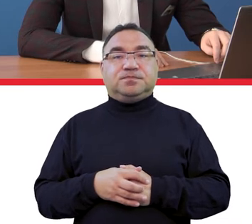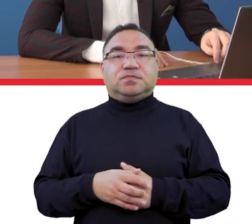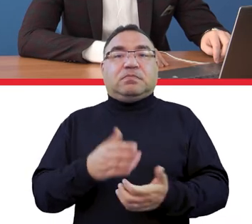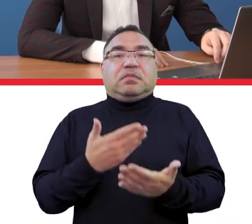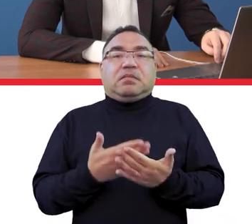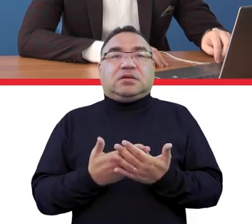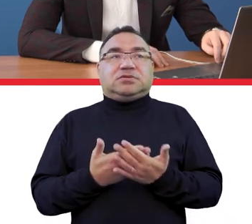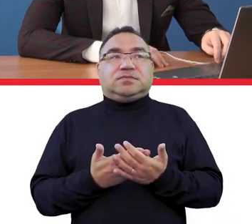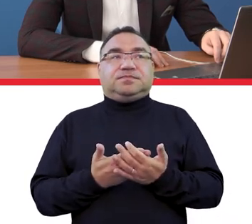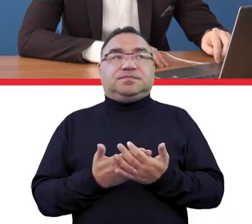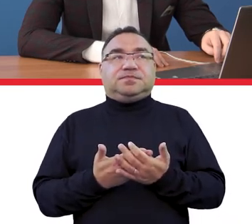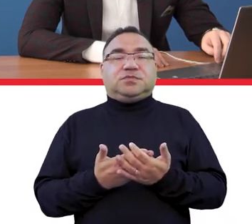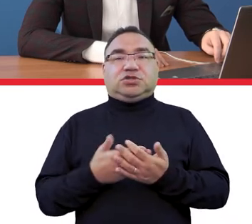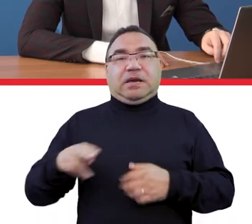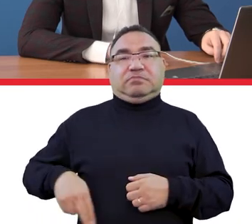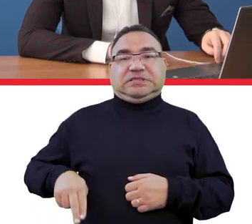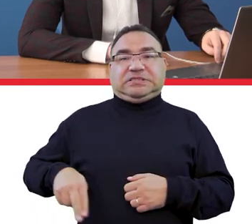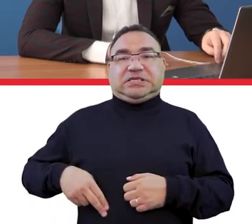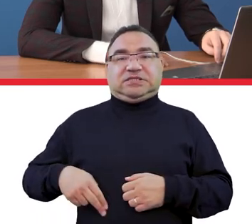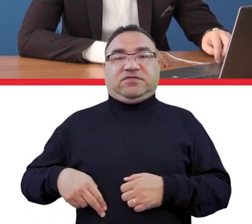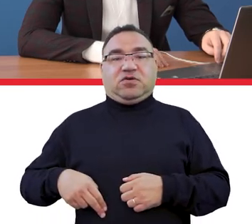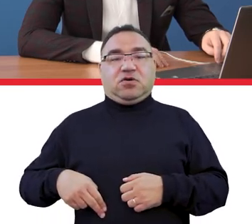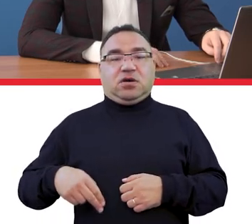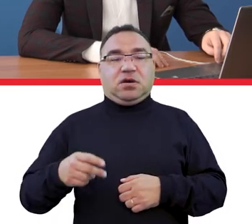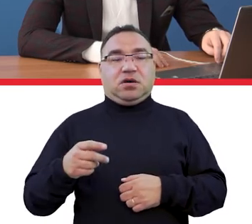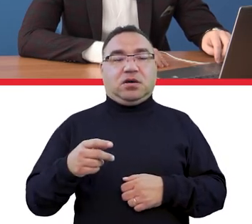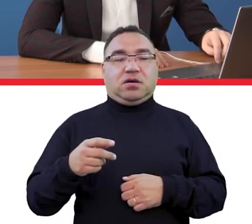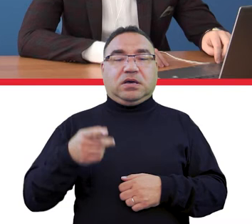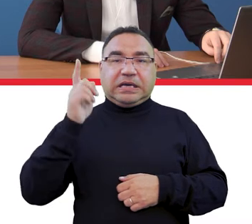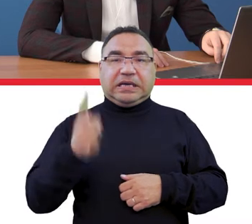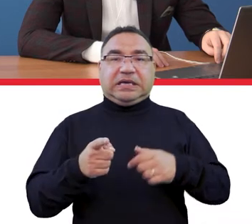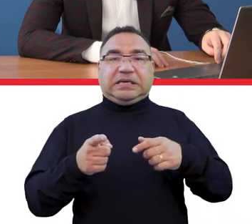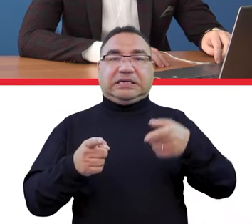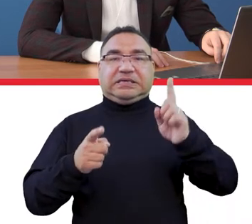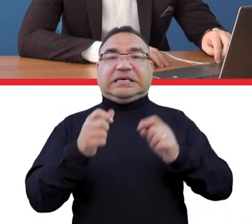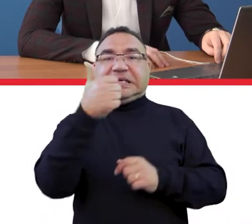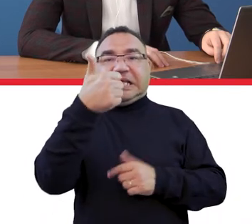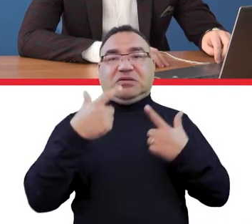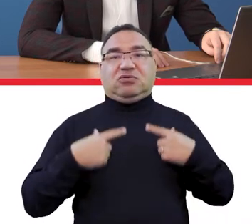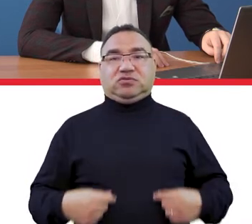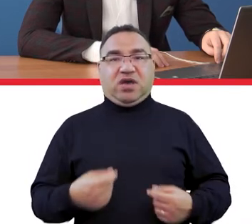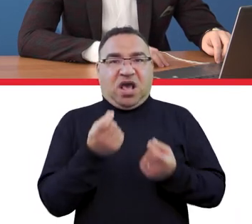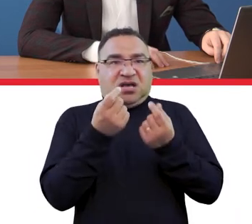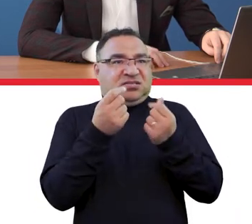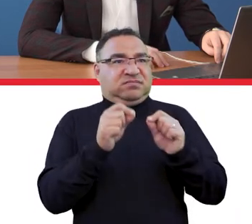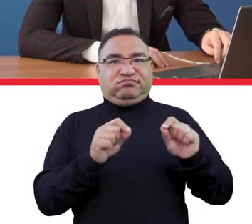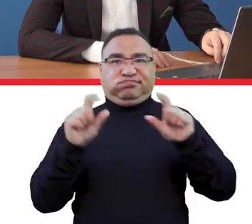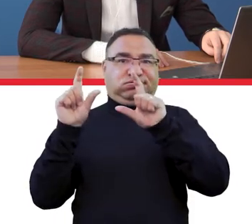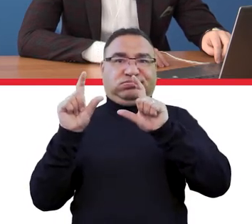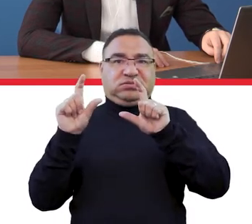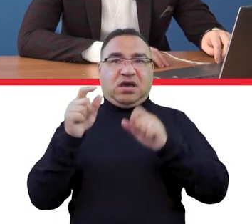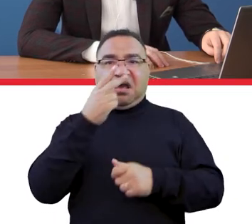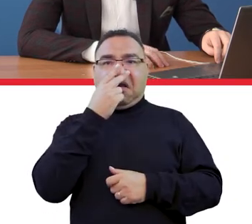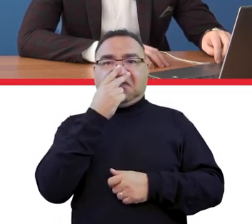Dlaczego uczelnia twierdzi, że ministerstwo nakazało zakwaterowanie w pokojach jednoosobowych? Ceny są wtedy zdecydowanie wyższe i tak